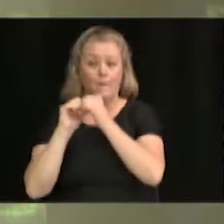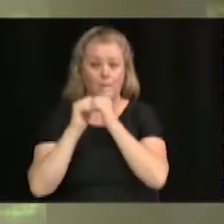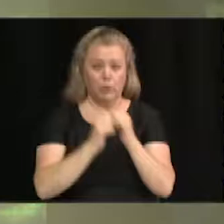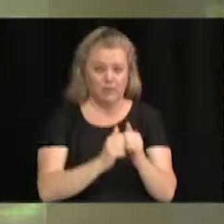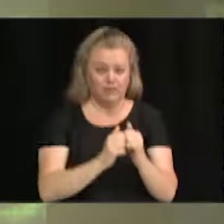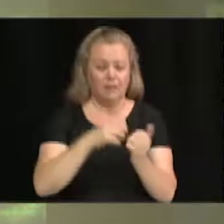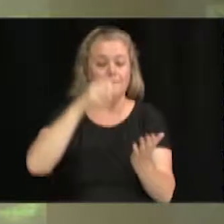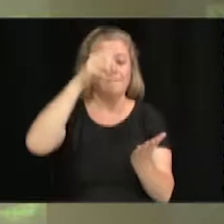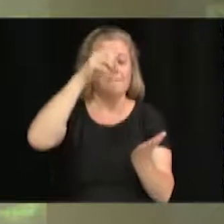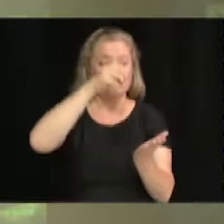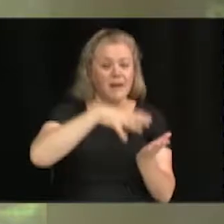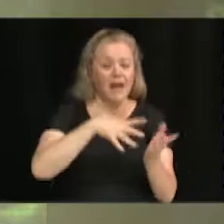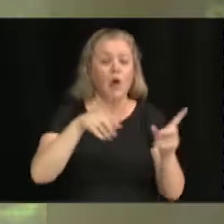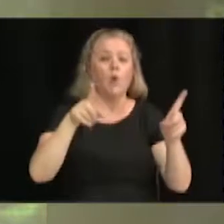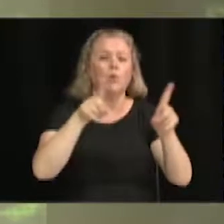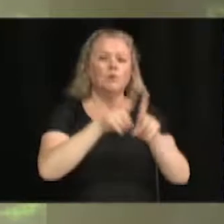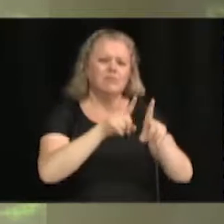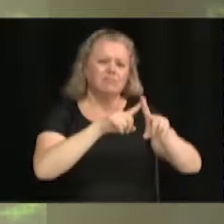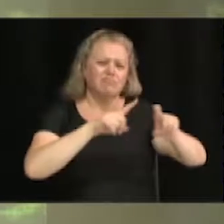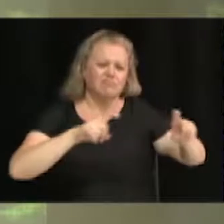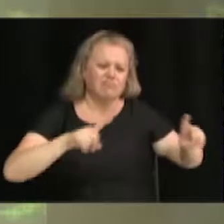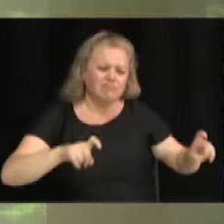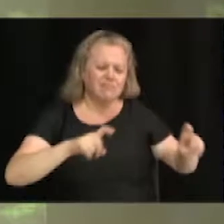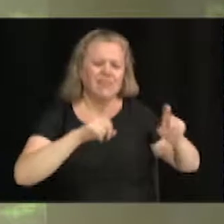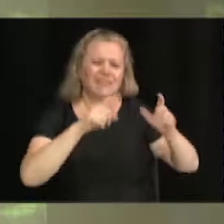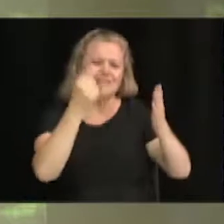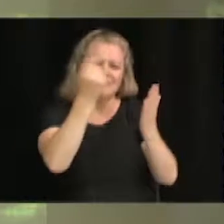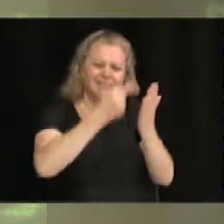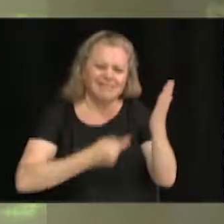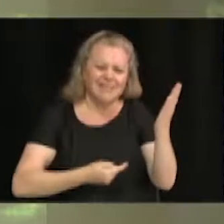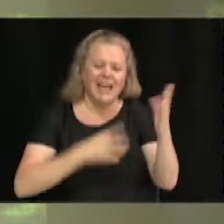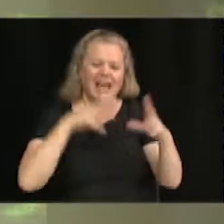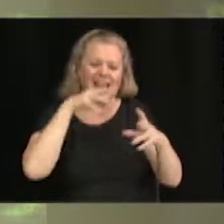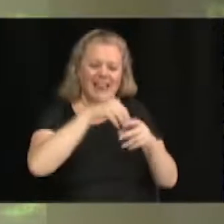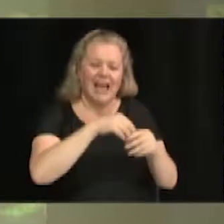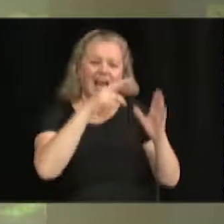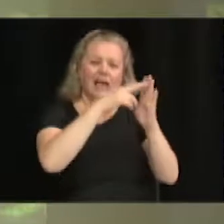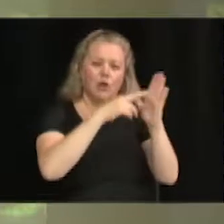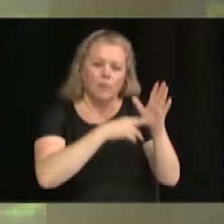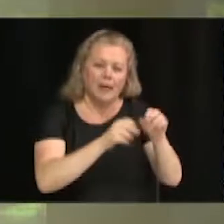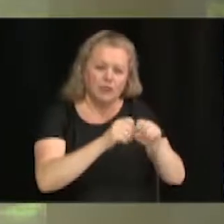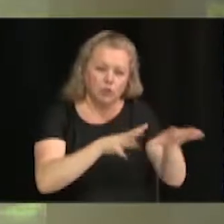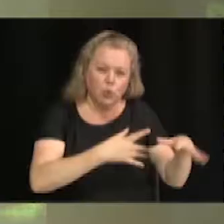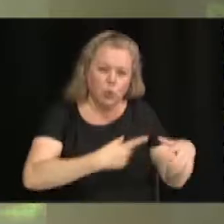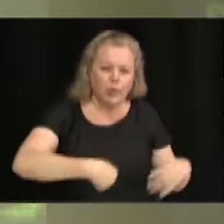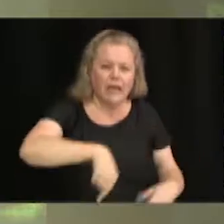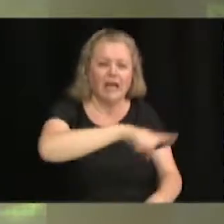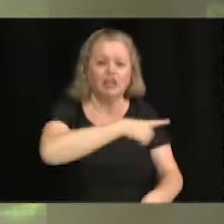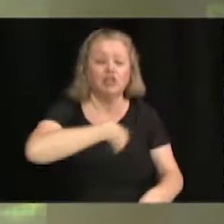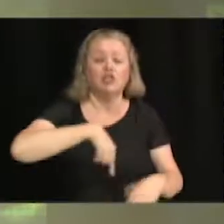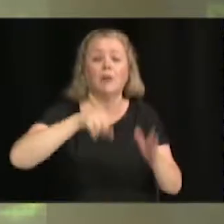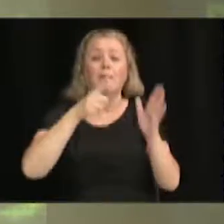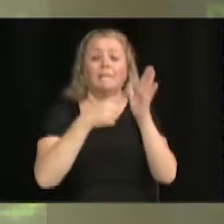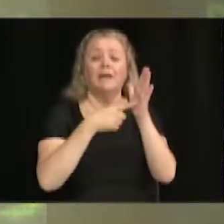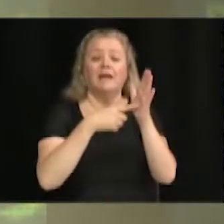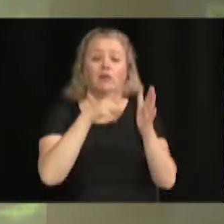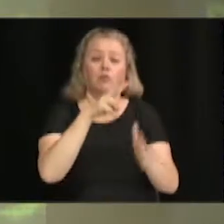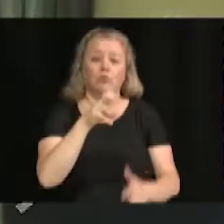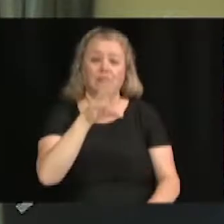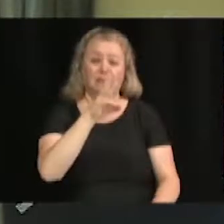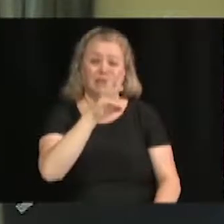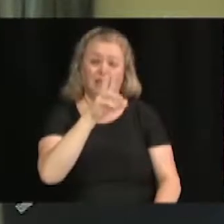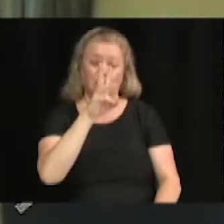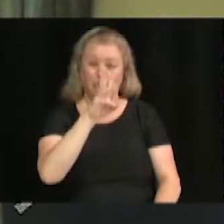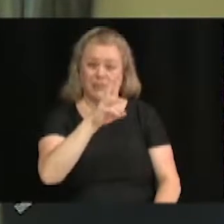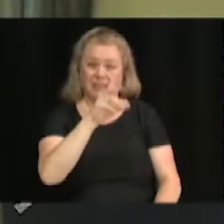diverses dispositions du règlement de zonage numéro 1261-2019. Oui, ça